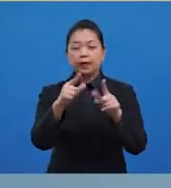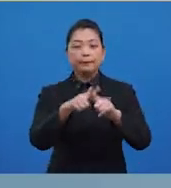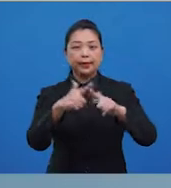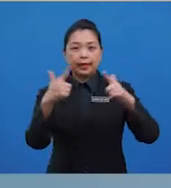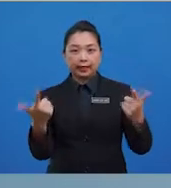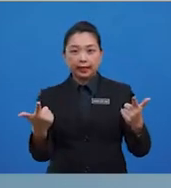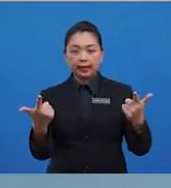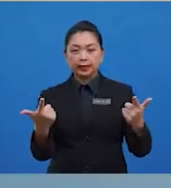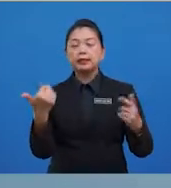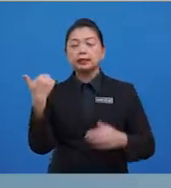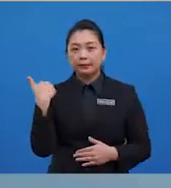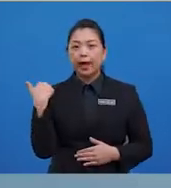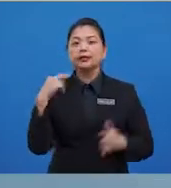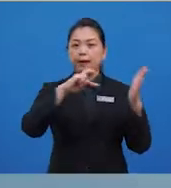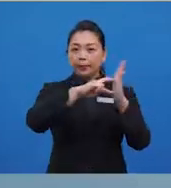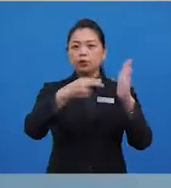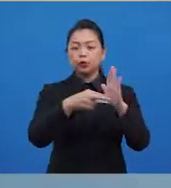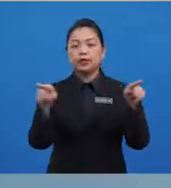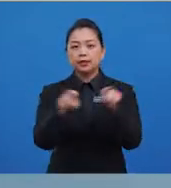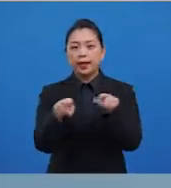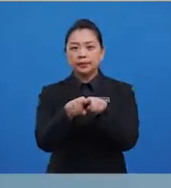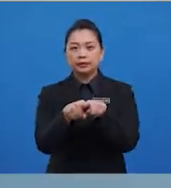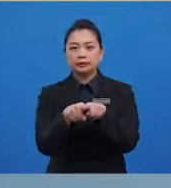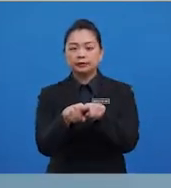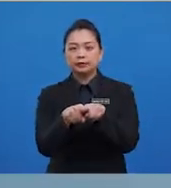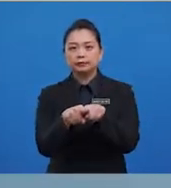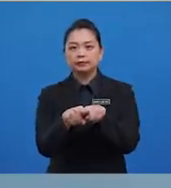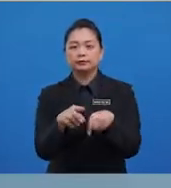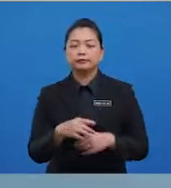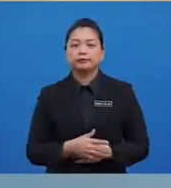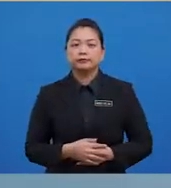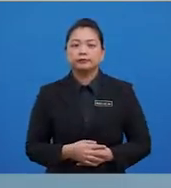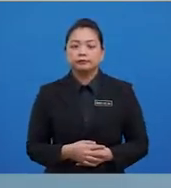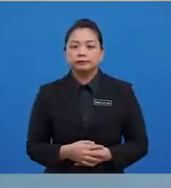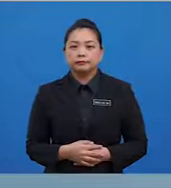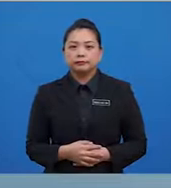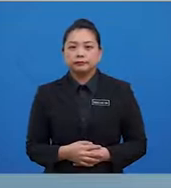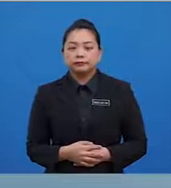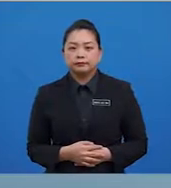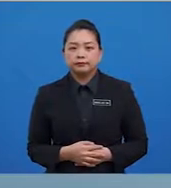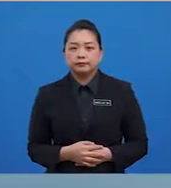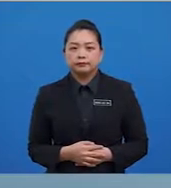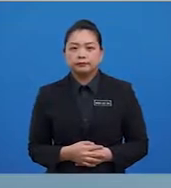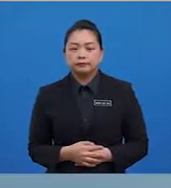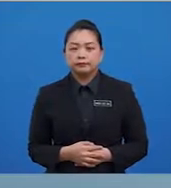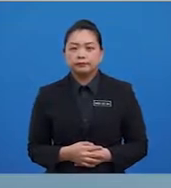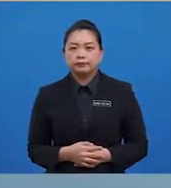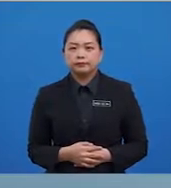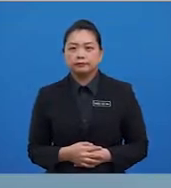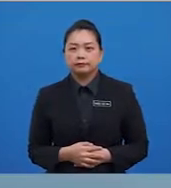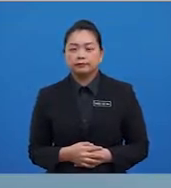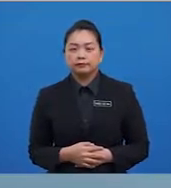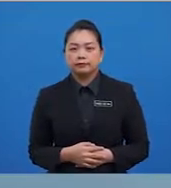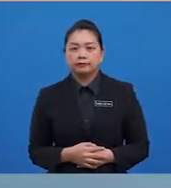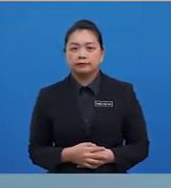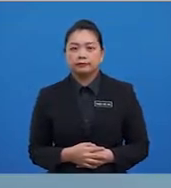yang mempunyai maksud yang sama, iaitu purata bagi nilai-nilai cerapan dalam satu set